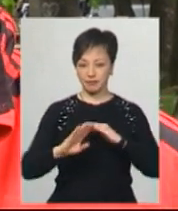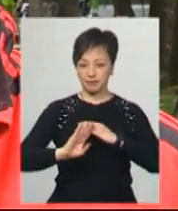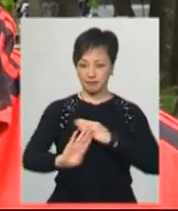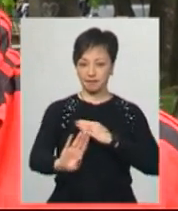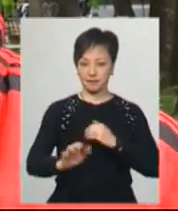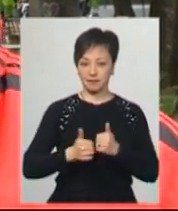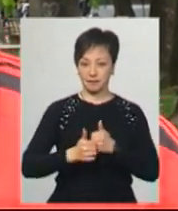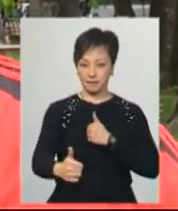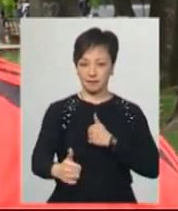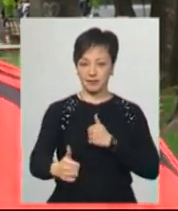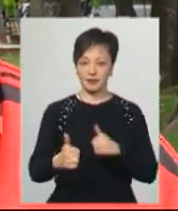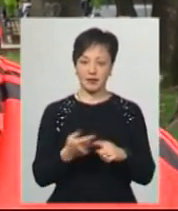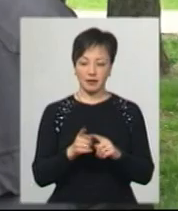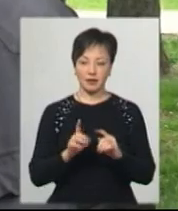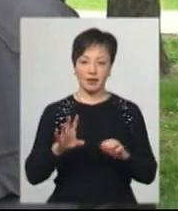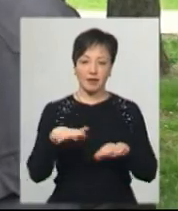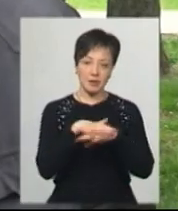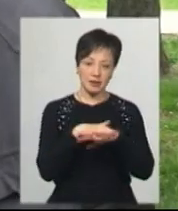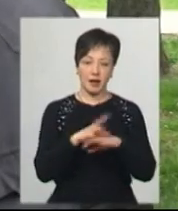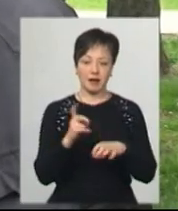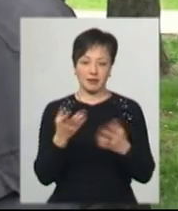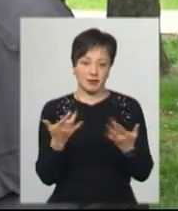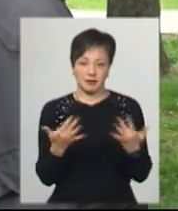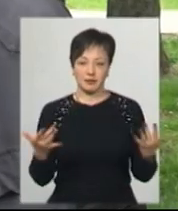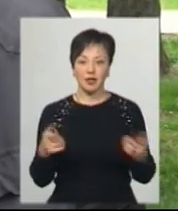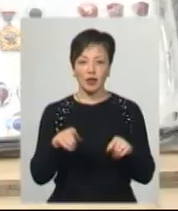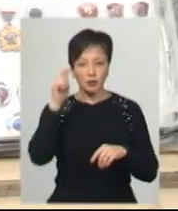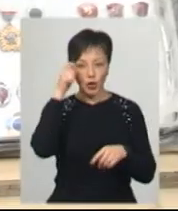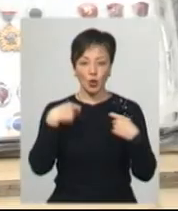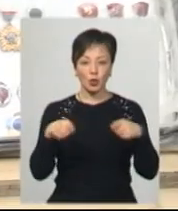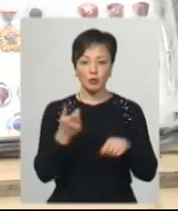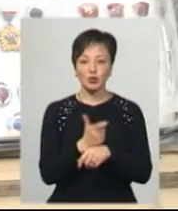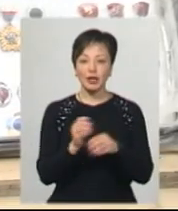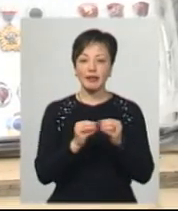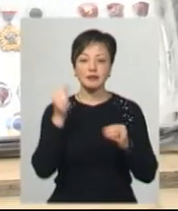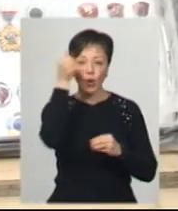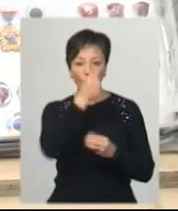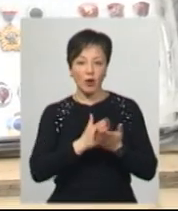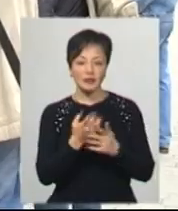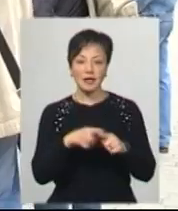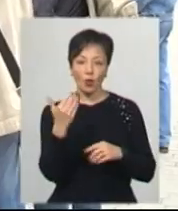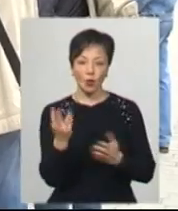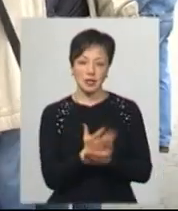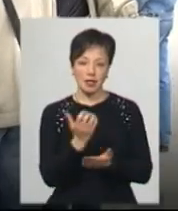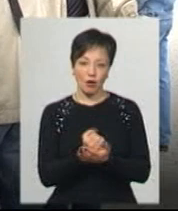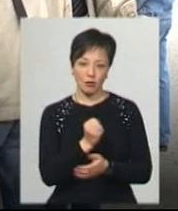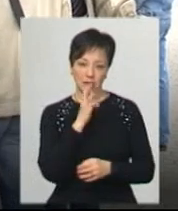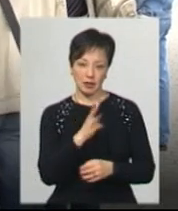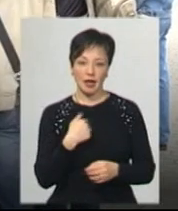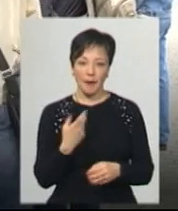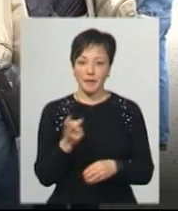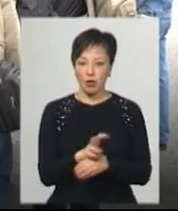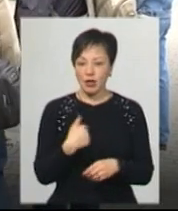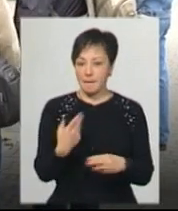на базарі, овочному базарі, на толкучці. Ігор Демецький тут торгує більше десяти років. Чоловік каже, це його заробіток. Я приходжу, бо я